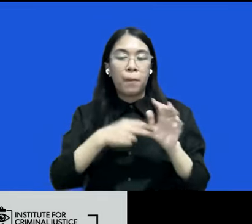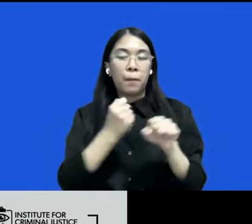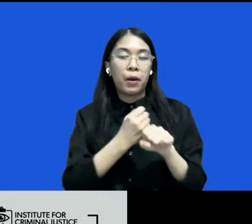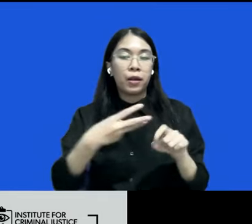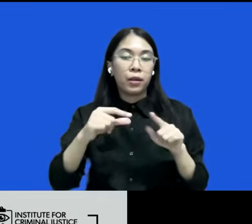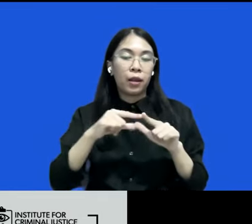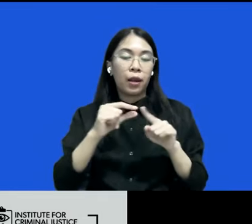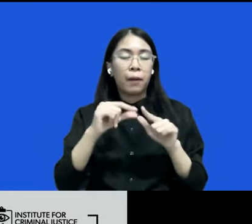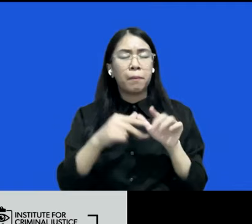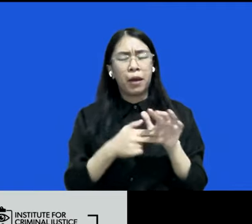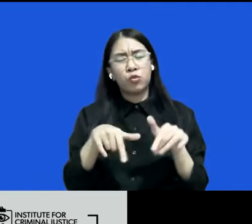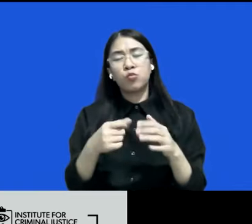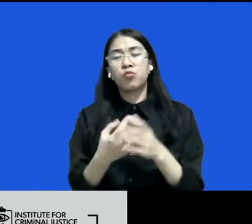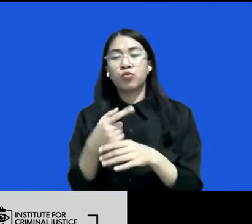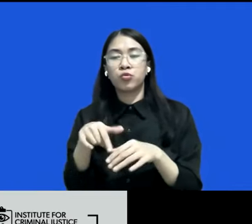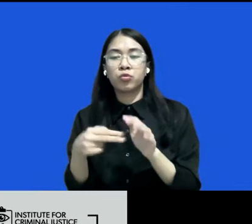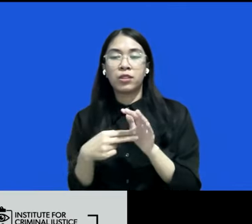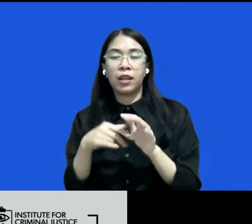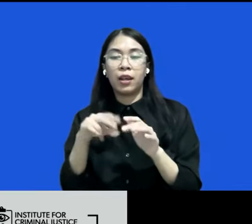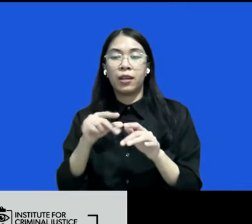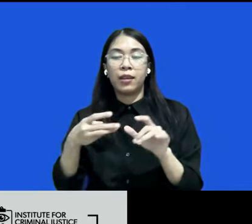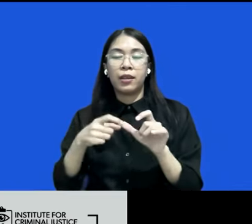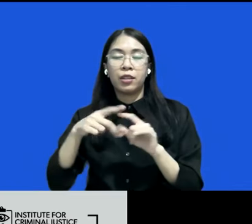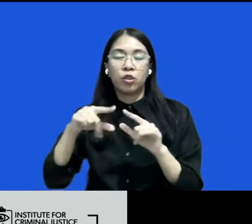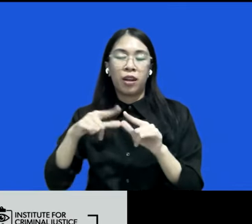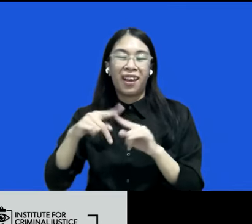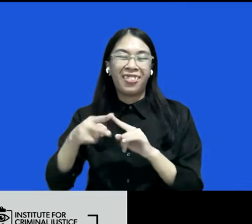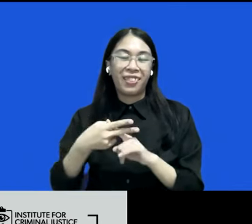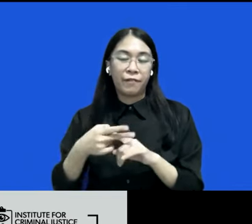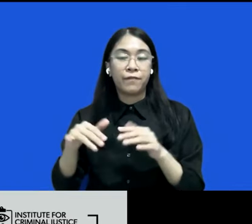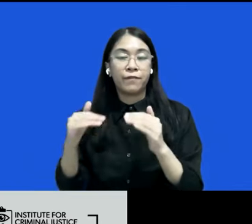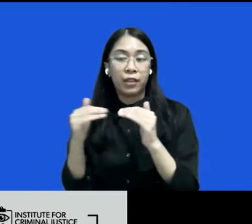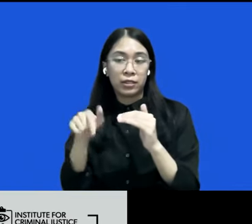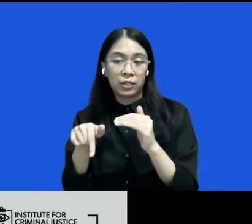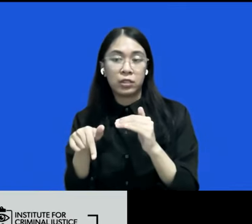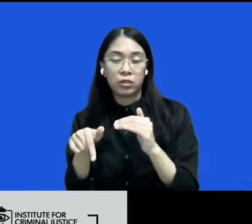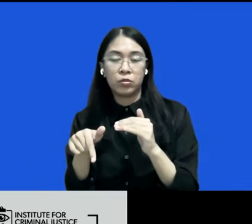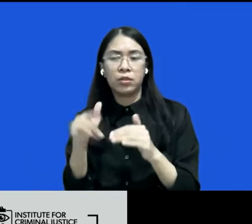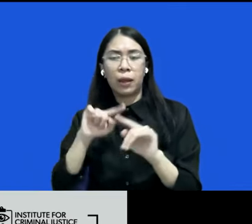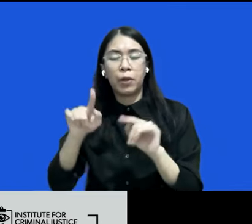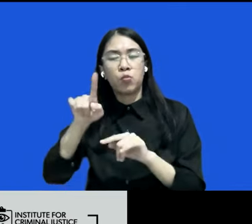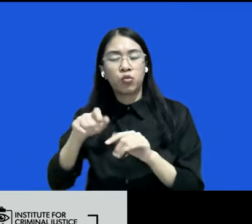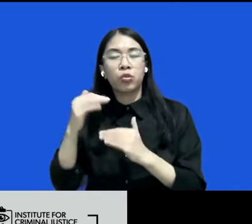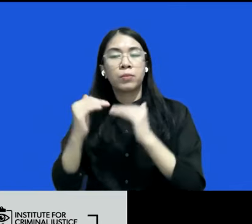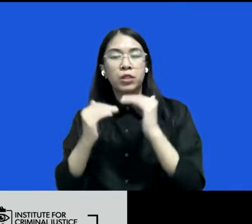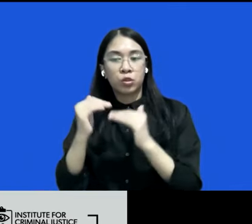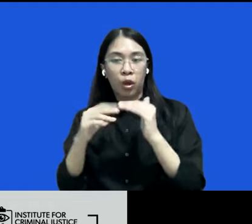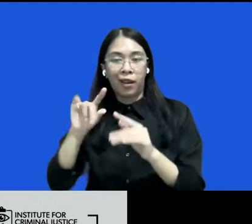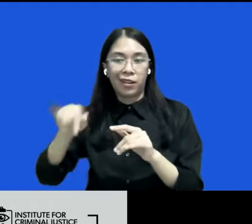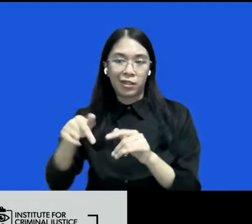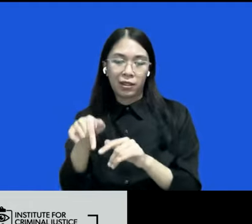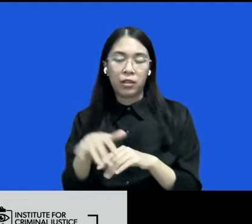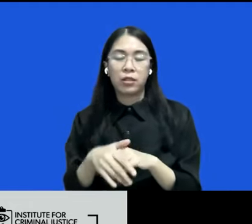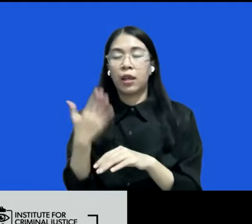justice nah itu pun juga harus dijalankan dengan sesuai dengan restoratif justice tadi gitu tadi Mbak Milda sampaikan